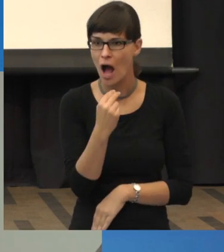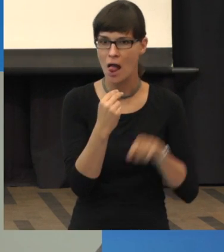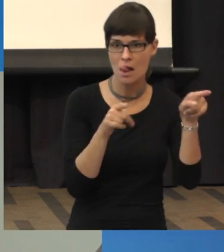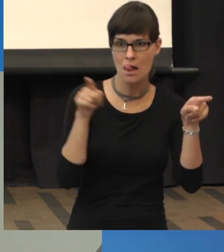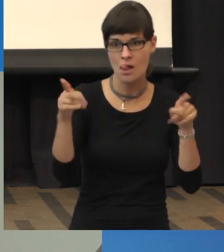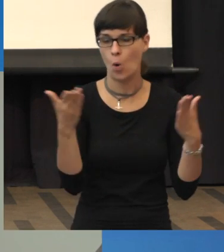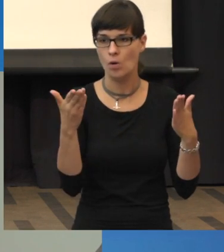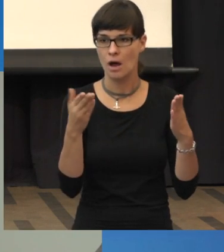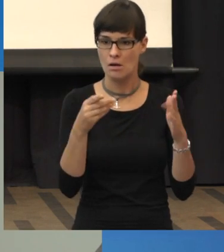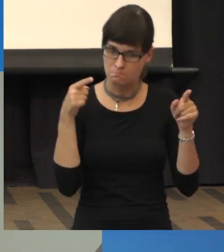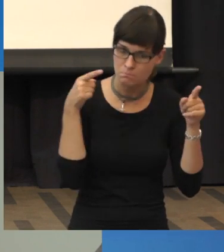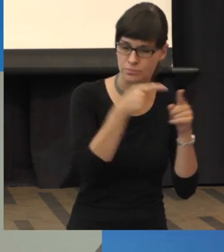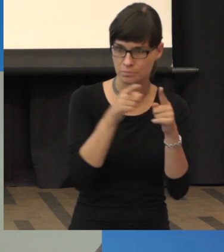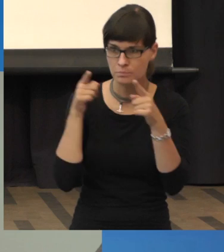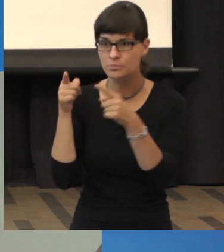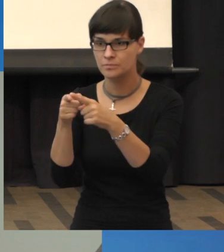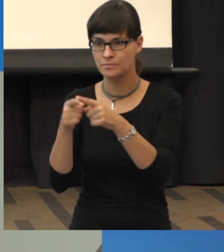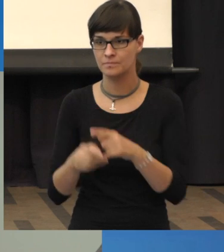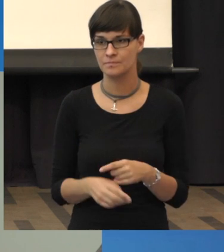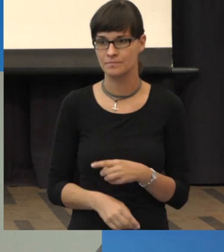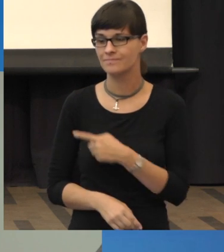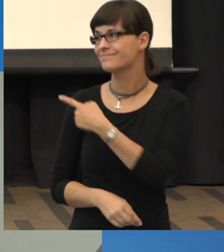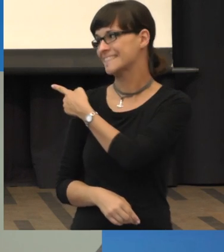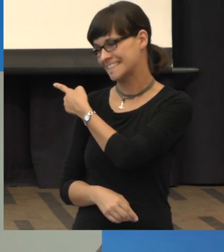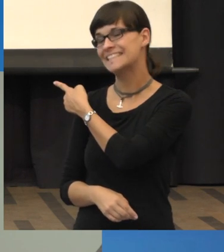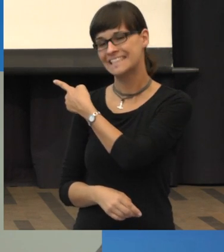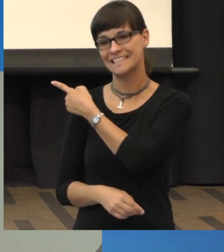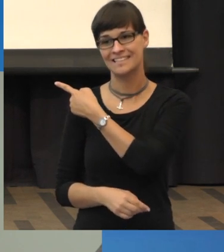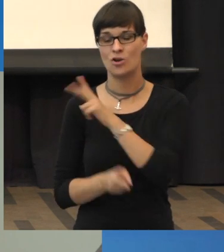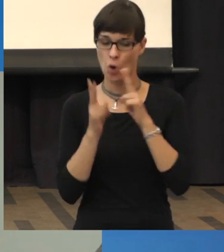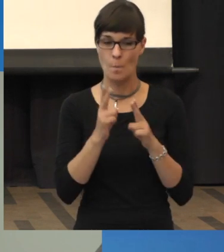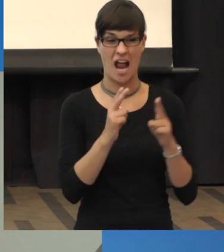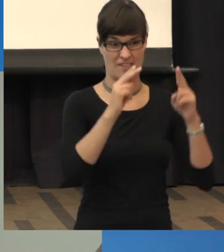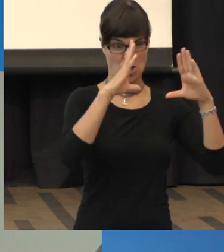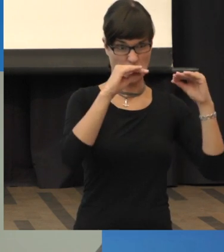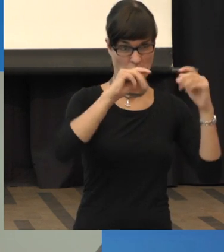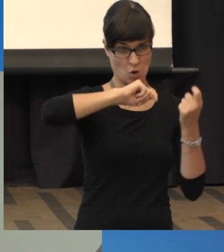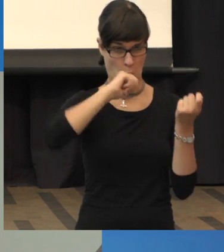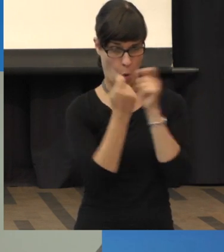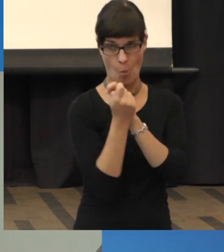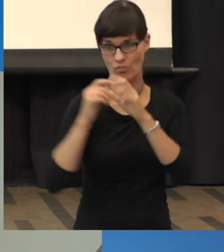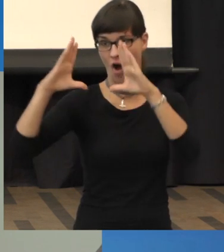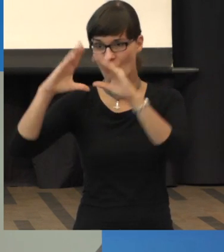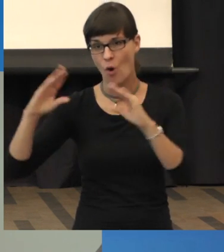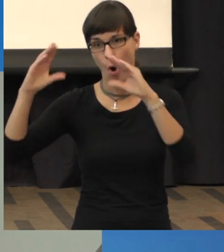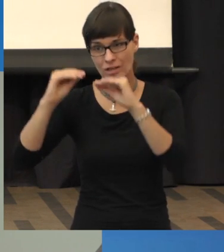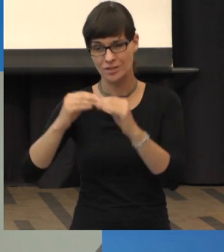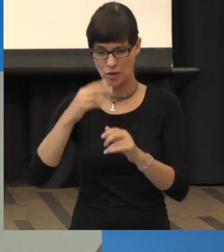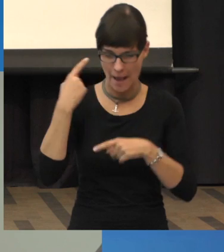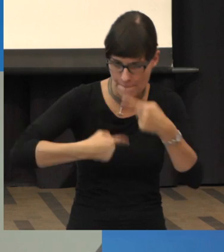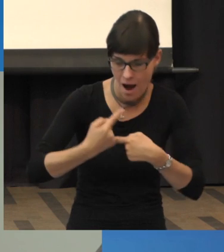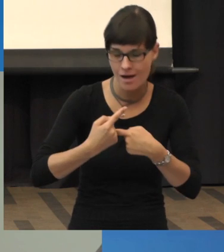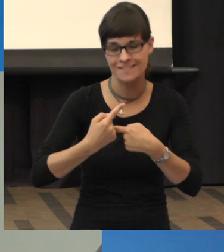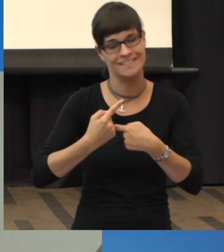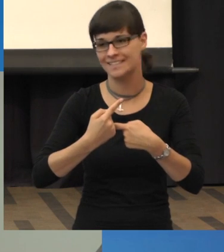Es ist so, die Frage ist, wird aus jeder trockenen Form eine feuchte Form? Nein, das wird es nicht. Aber es gibt bei der trockenen Form Hinweise, wo wir